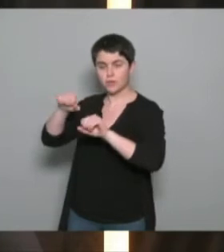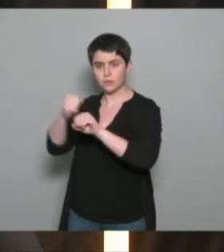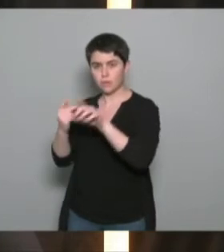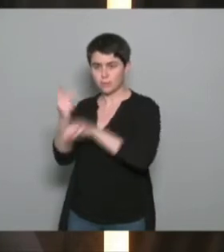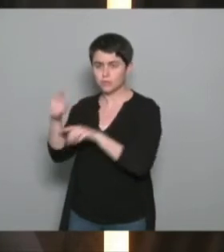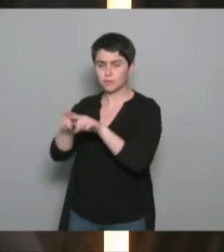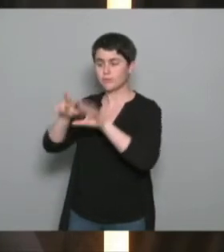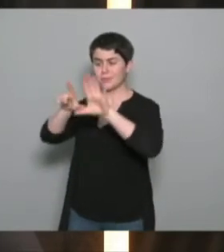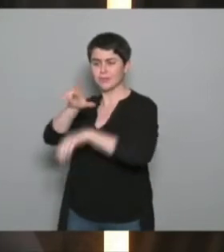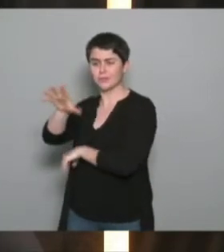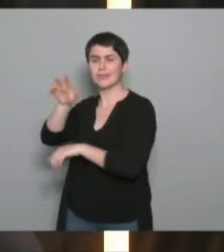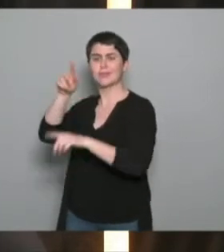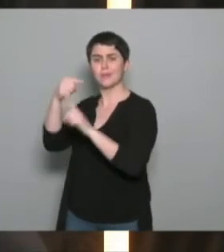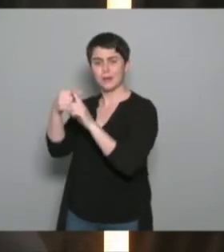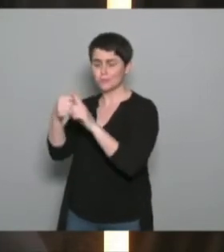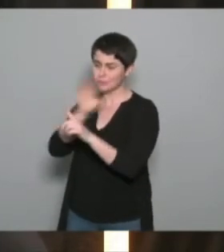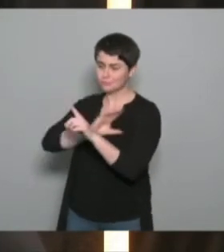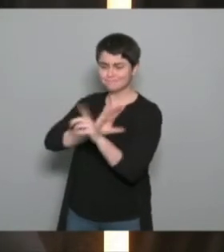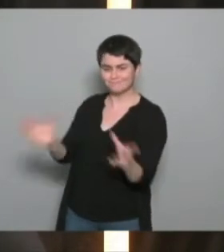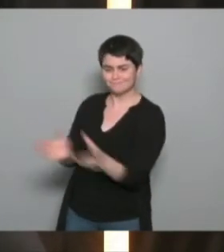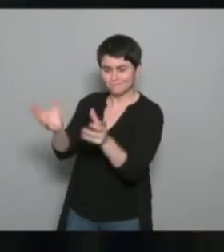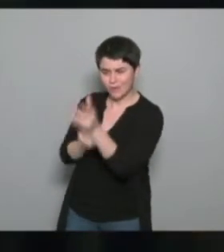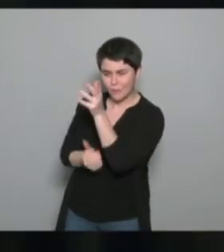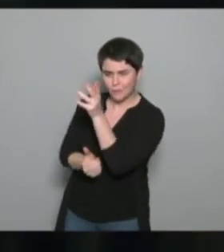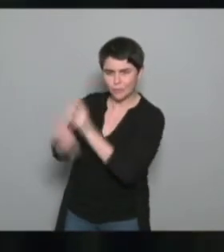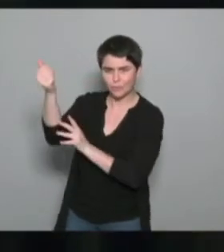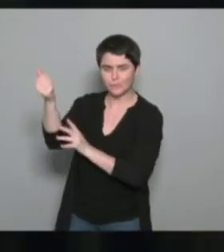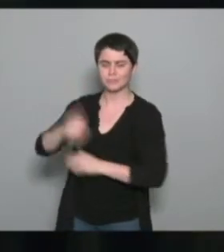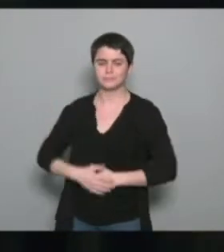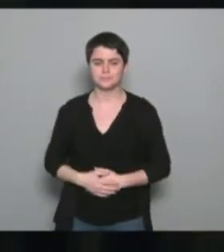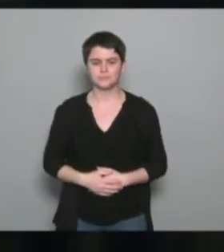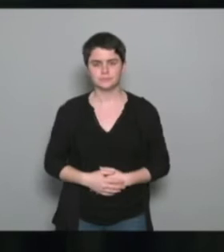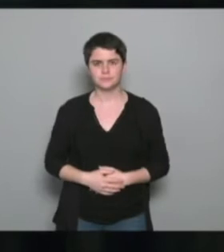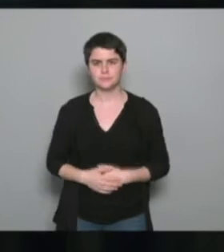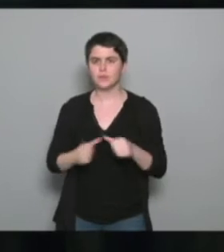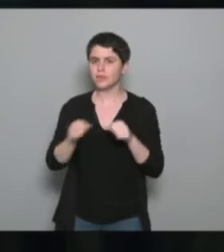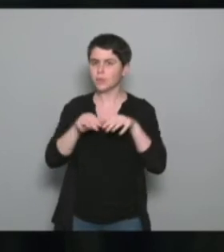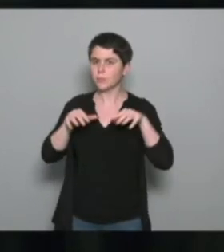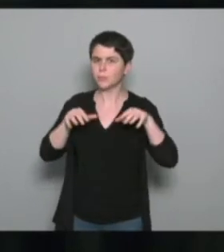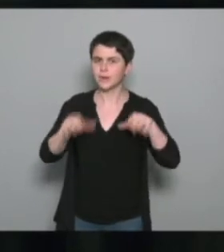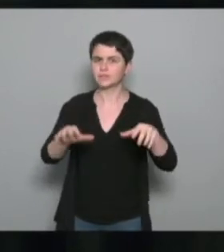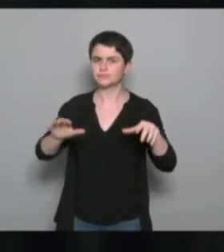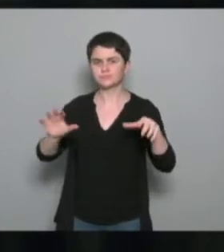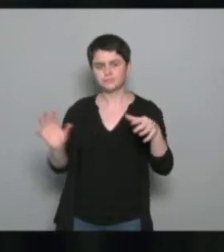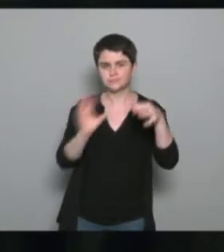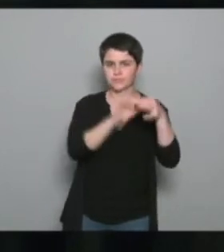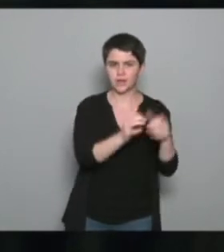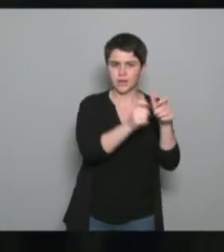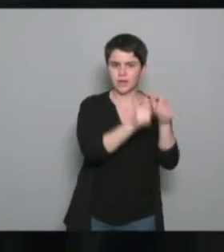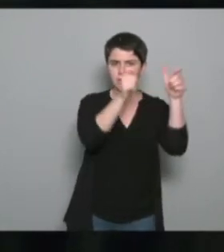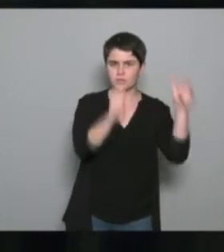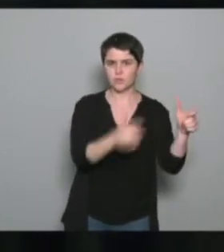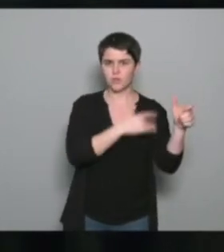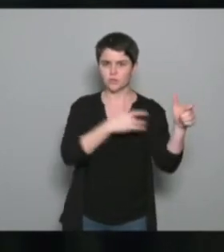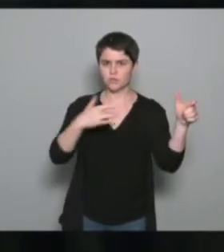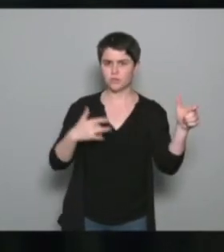également mis en place du travail en réseau, notamment avec l'établissement de santé mentale de Caen, avec lequel on travaille depuis plus de 10